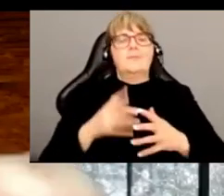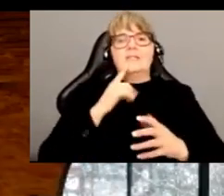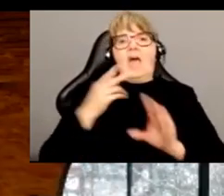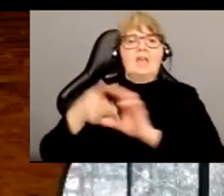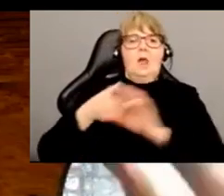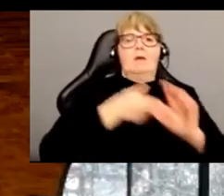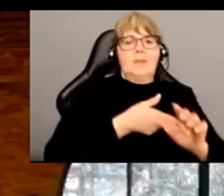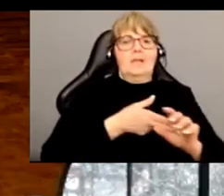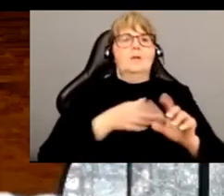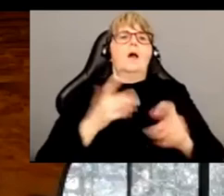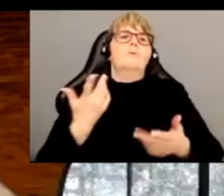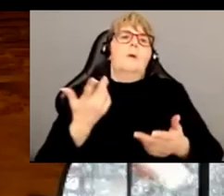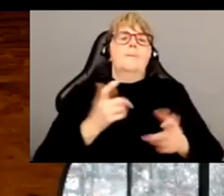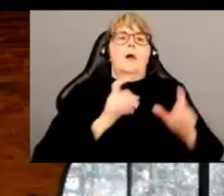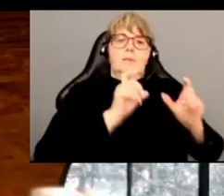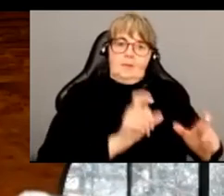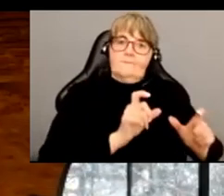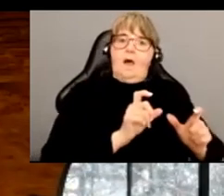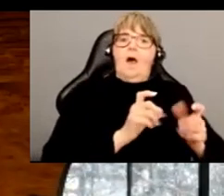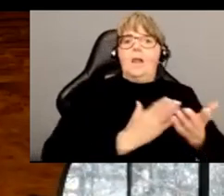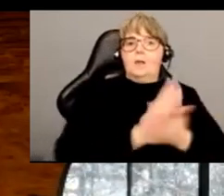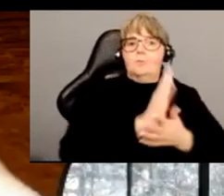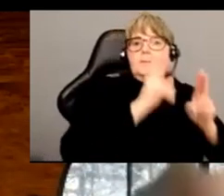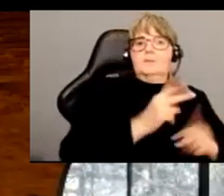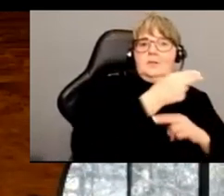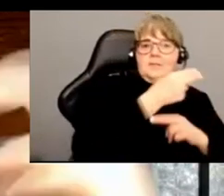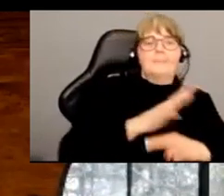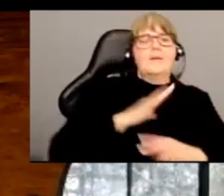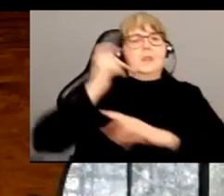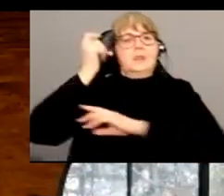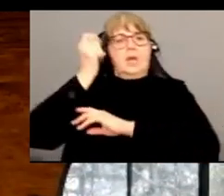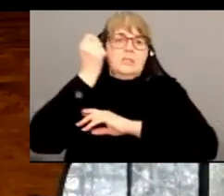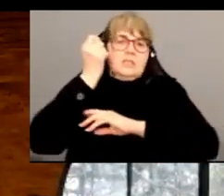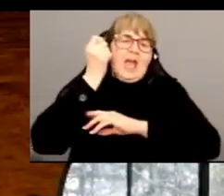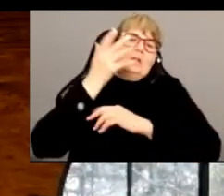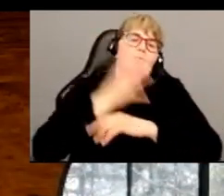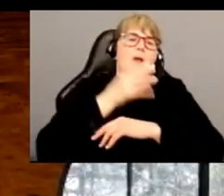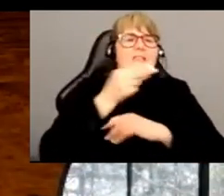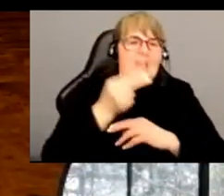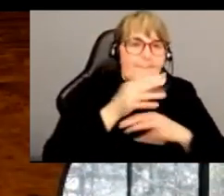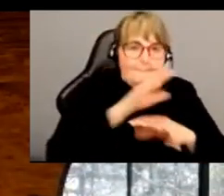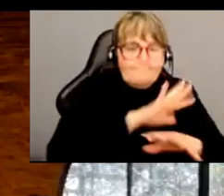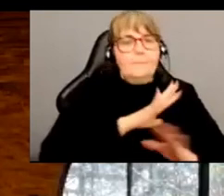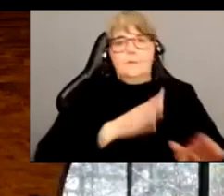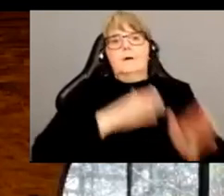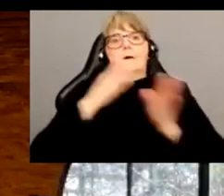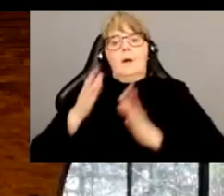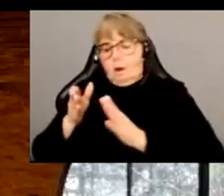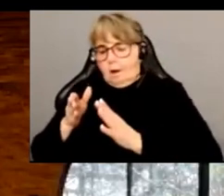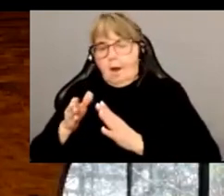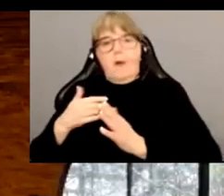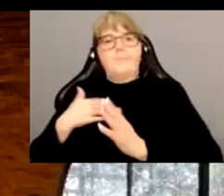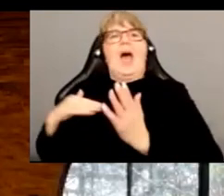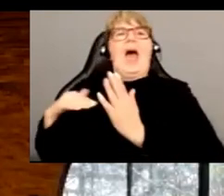acteurs et actrices qui défendaient les droits des personnes avec un handicap, mais aussi les théoriciens et théoriciennes du handicap d'un côté et de l'autre côté, les personnes dans le